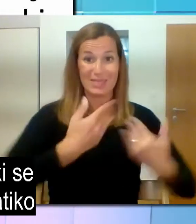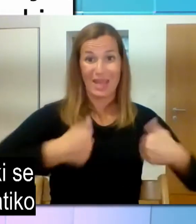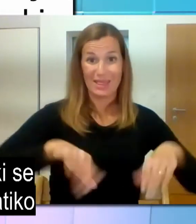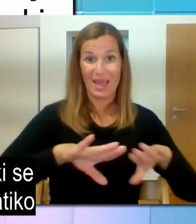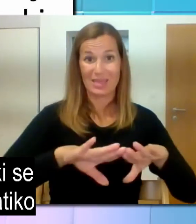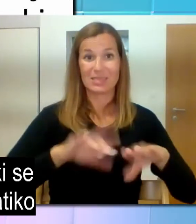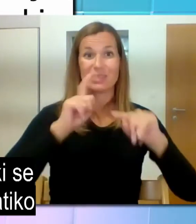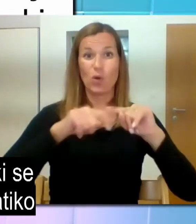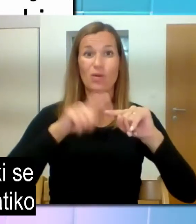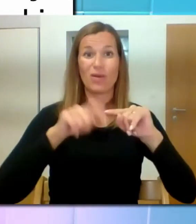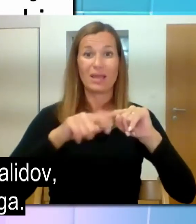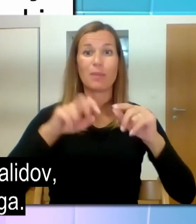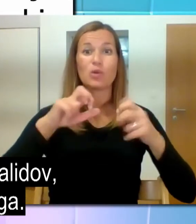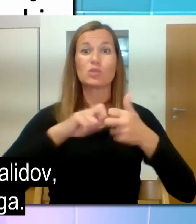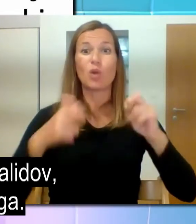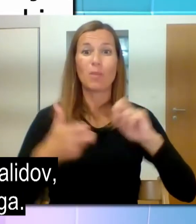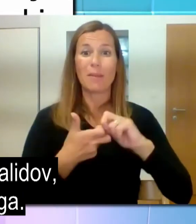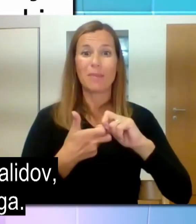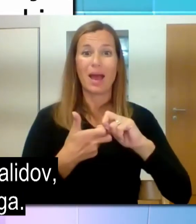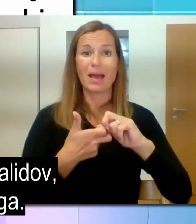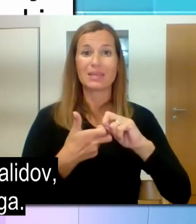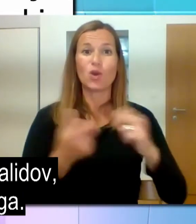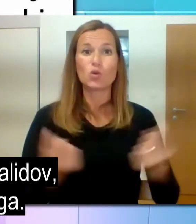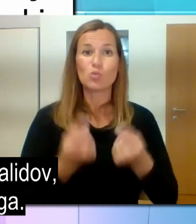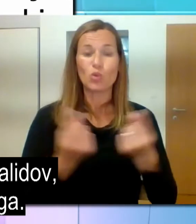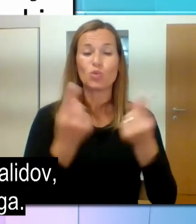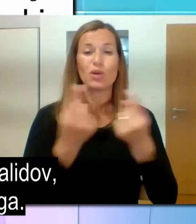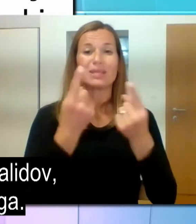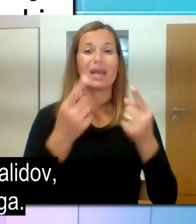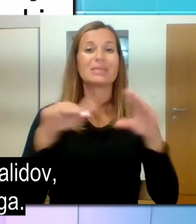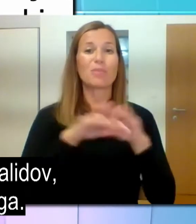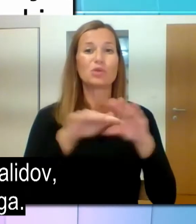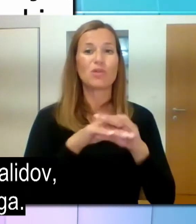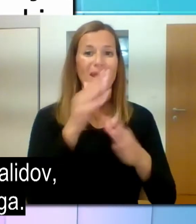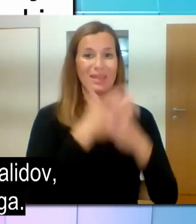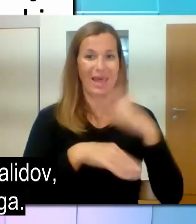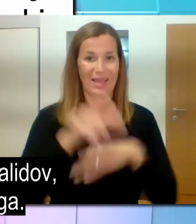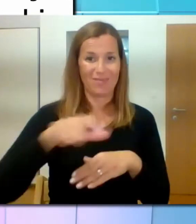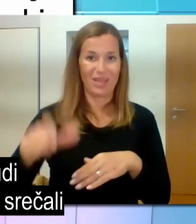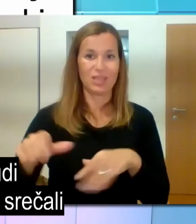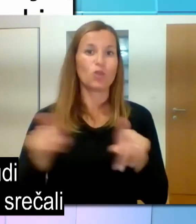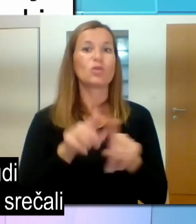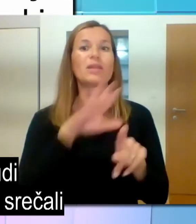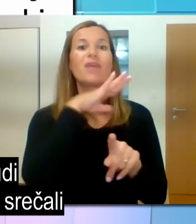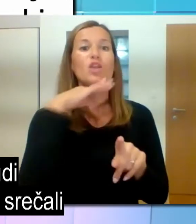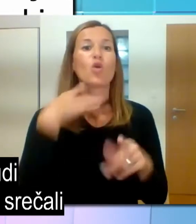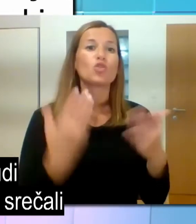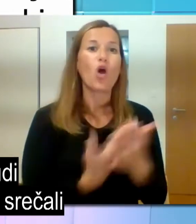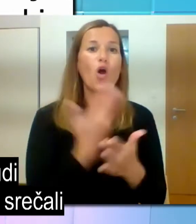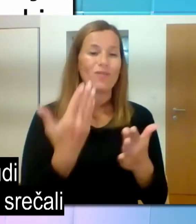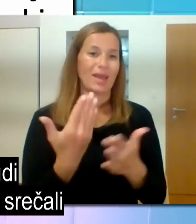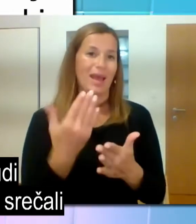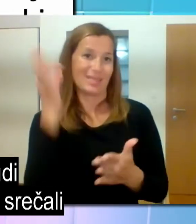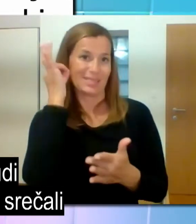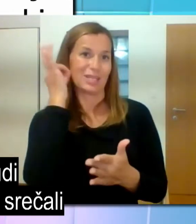nas, ki se sicer ukvarjamo s problematiko spodbojanja zaposlovanja invalidov, tudi veliko novega slišanega.